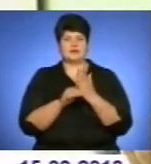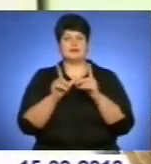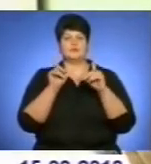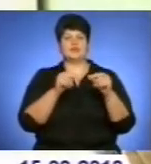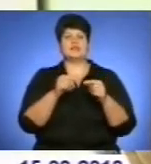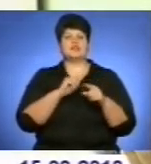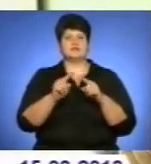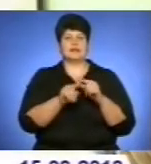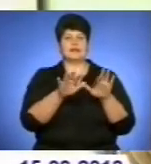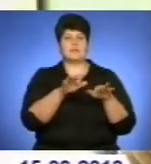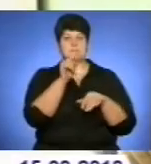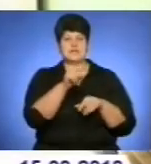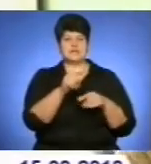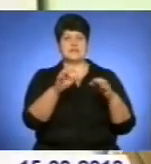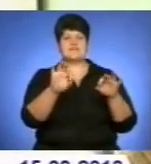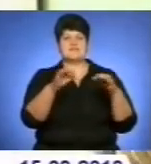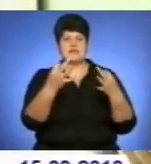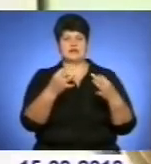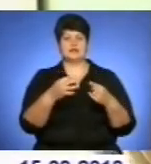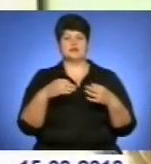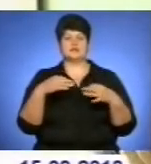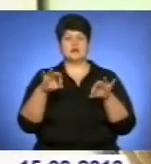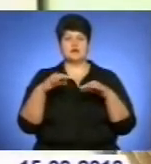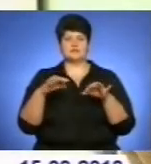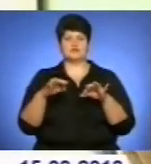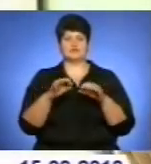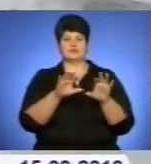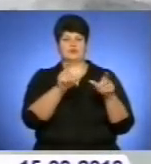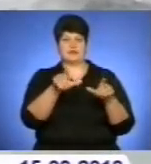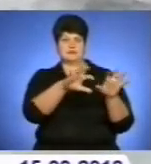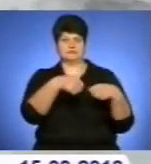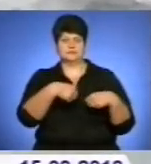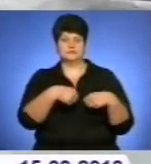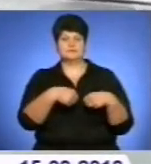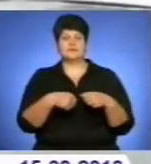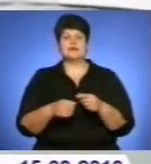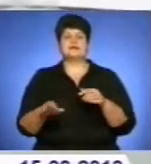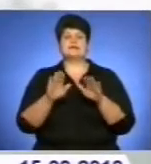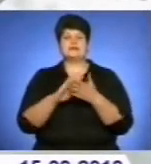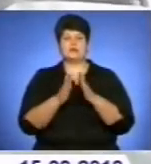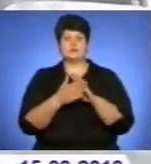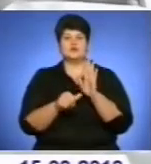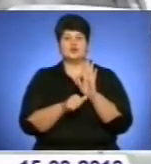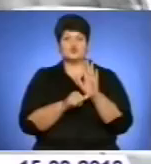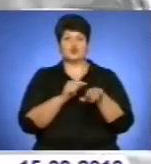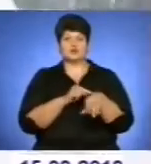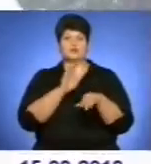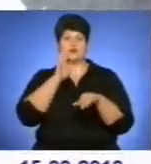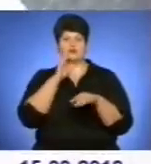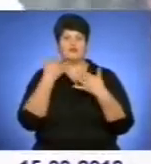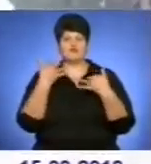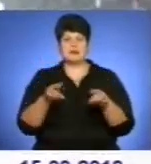район. ДТП сталося, є потерпілі. Виїхали швидка, не може добратися. Виїхав наш підрозділ,